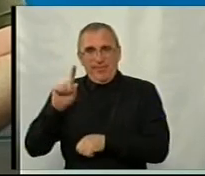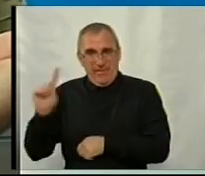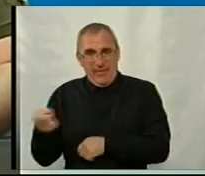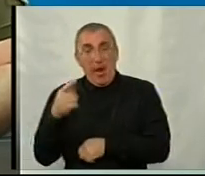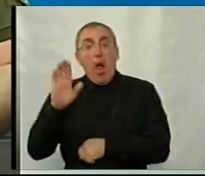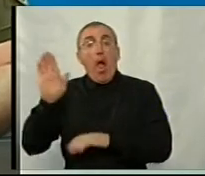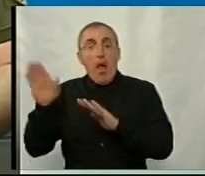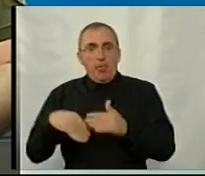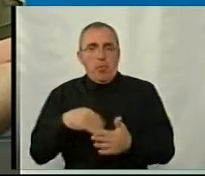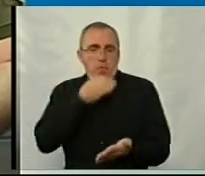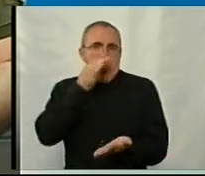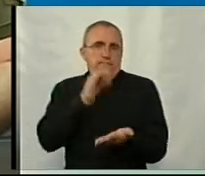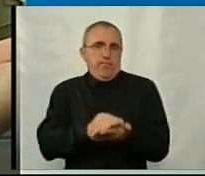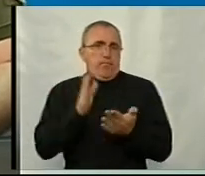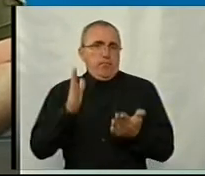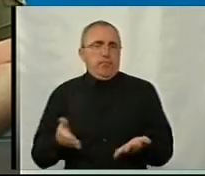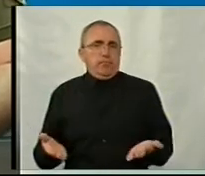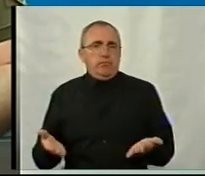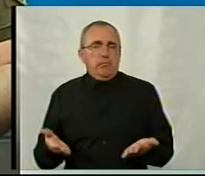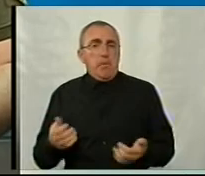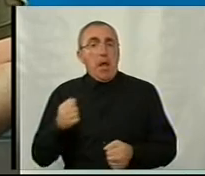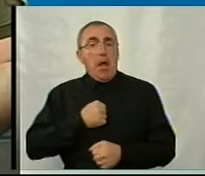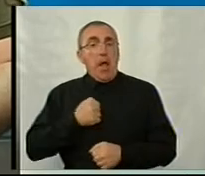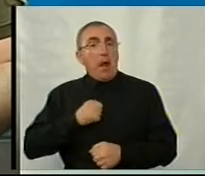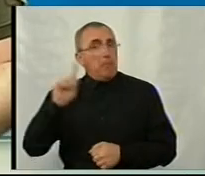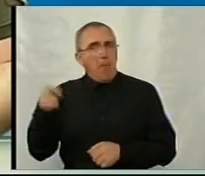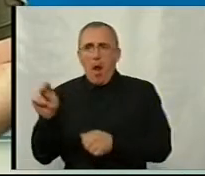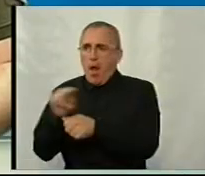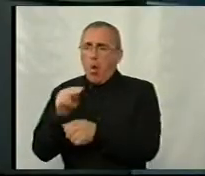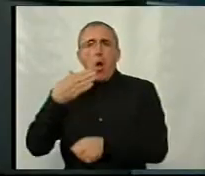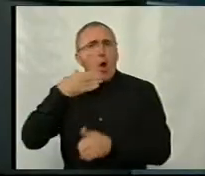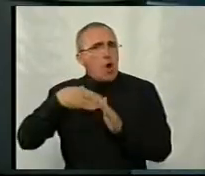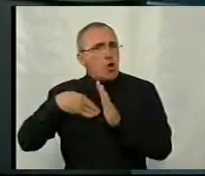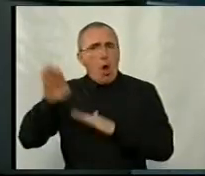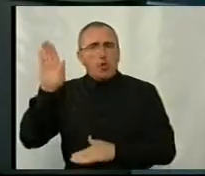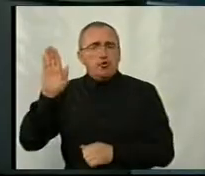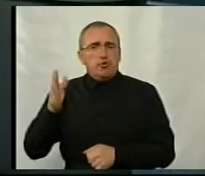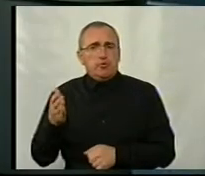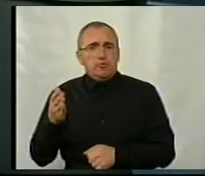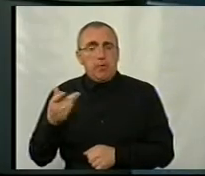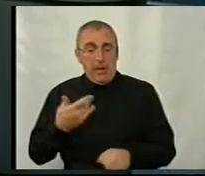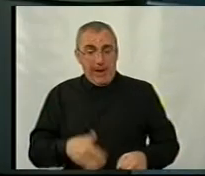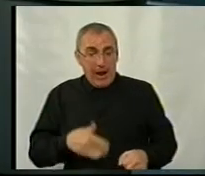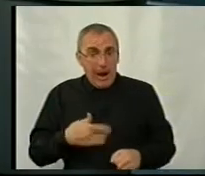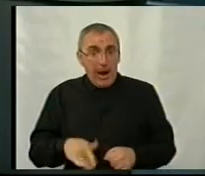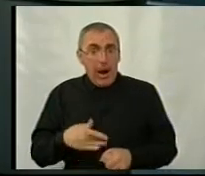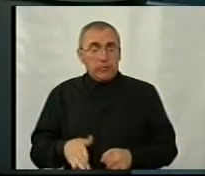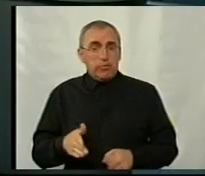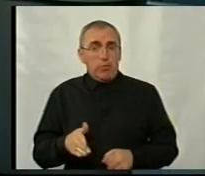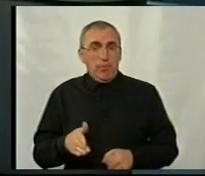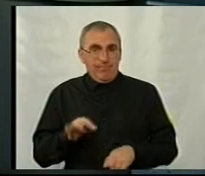потім за це нести відповідальність. Кажуть, що армія лікує найкраще. Навіть якщо ви говорите про гастродуоденіт, то мені якось